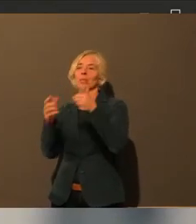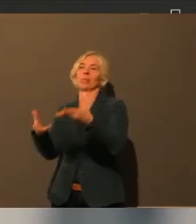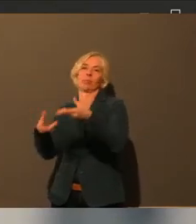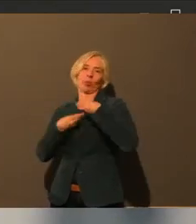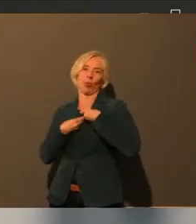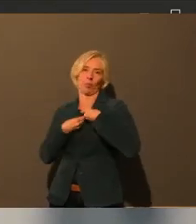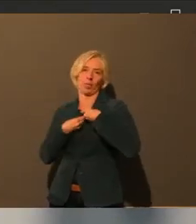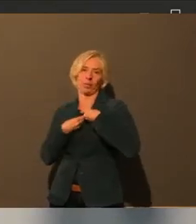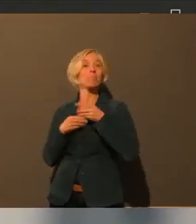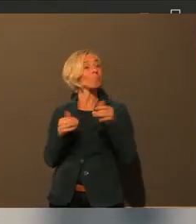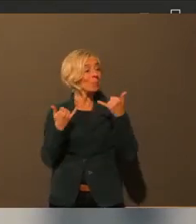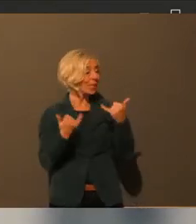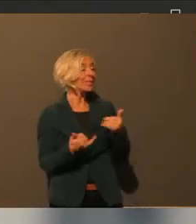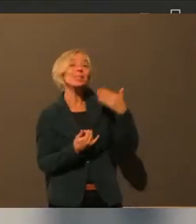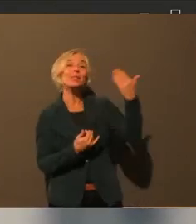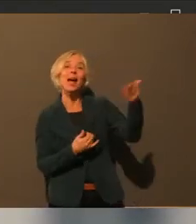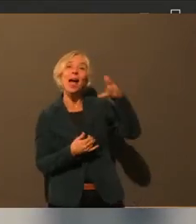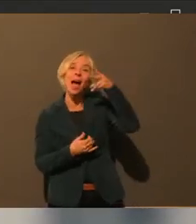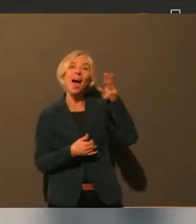Herrn Wiedemann als Nächsten.